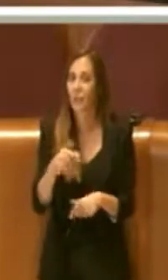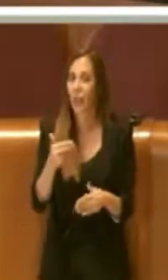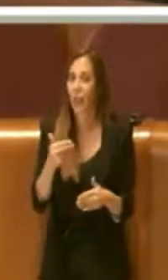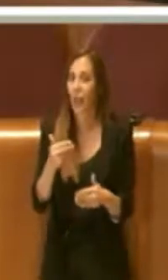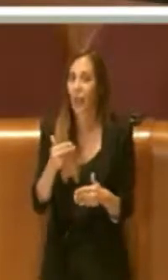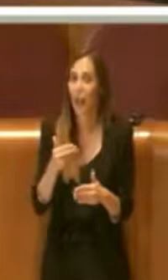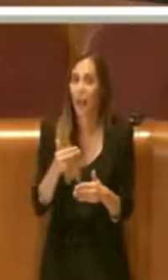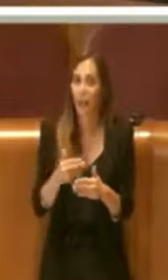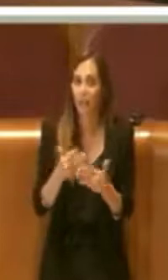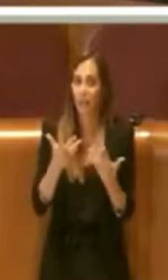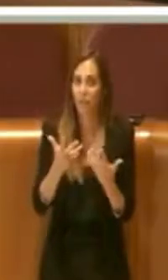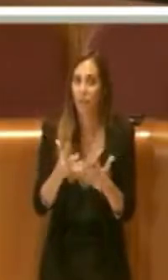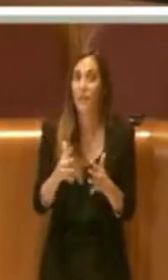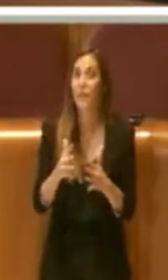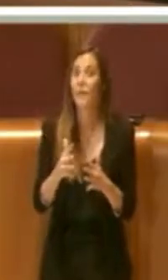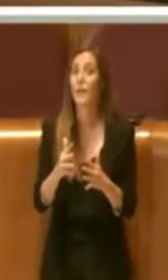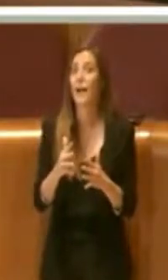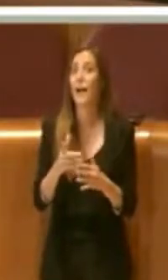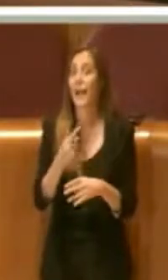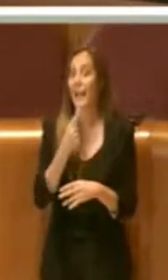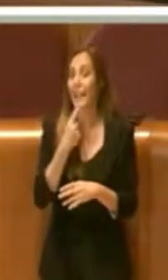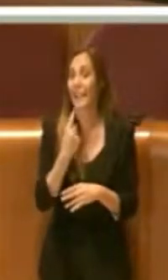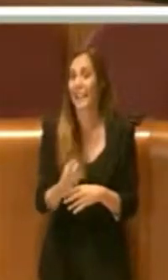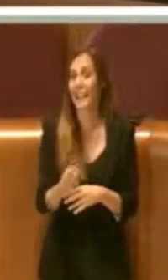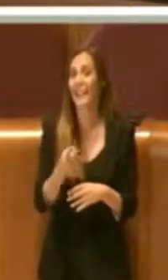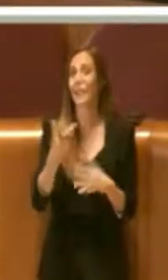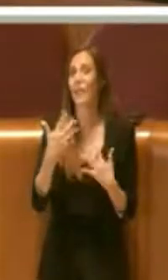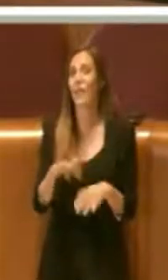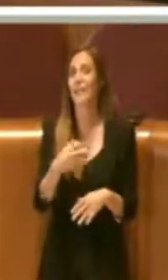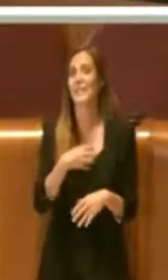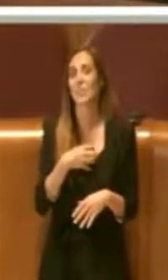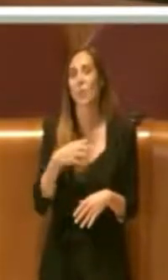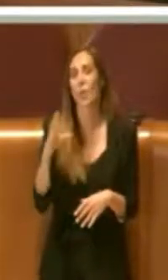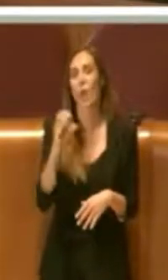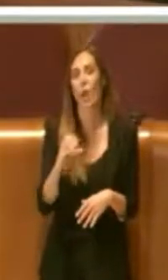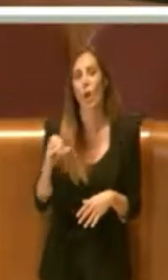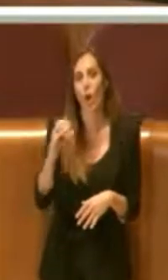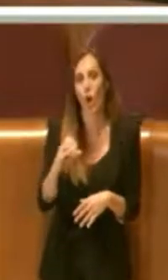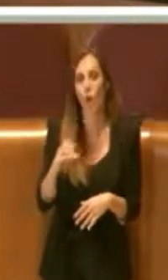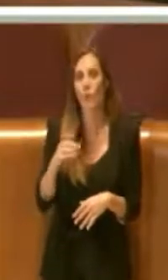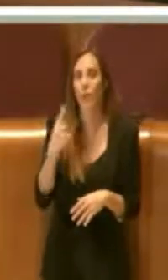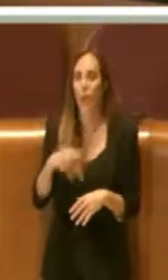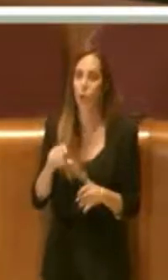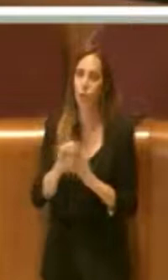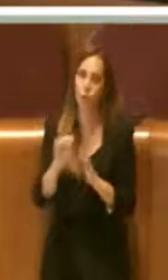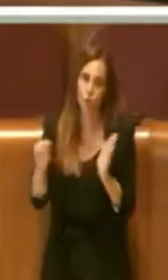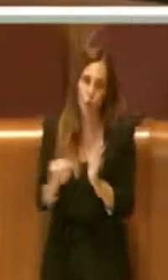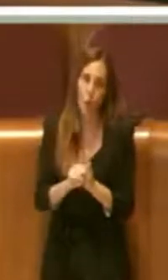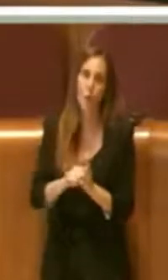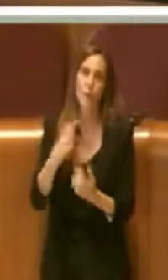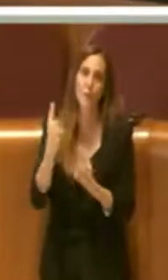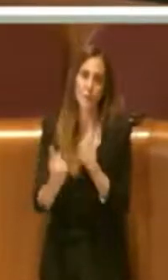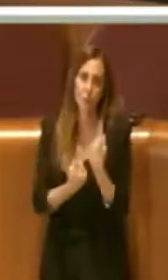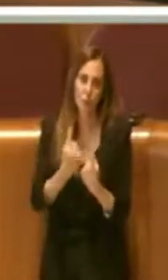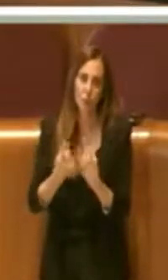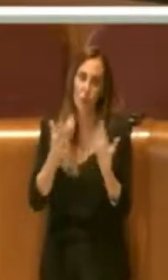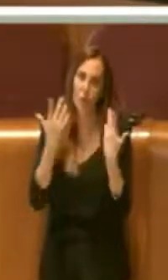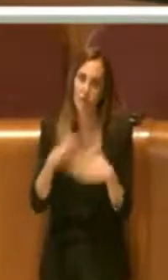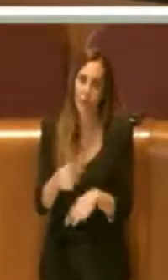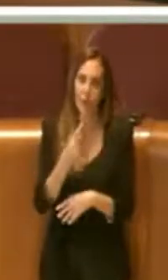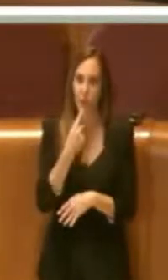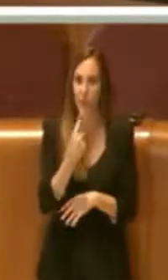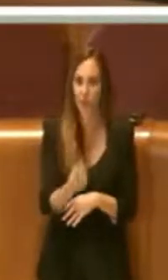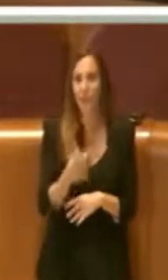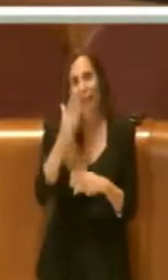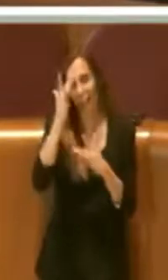è stato detto dall'assessore Coia, alla cronistoria, una cosa importante,